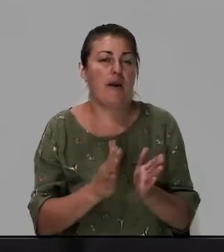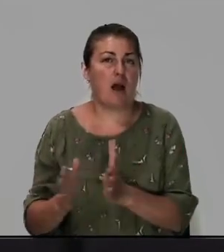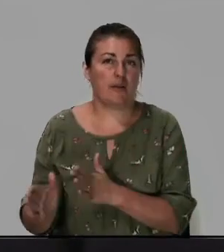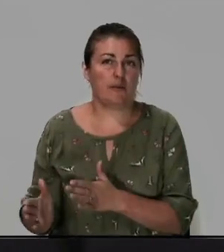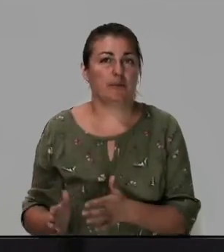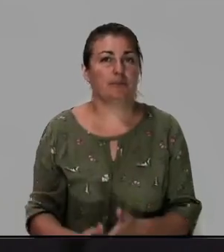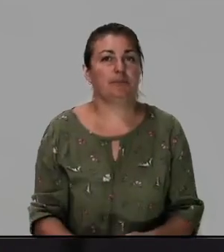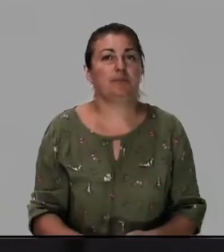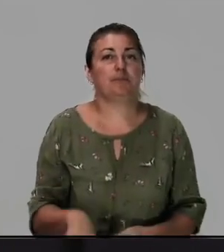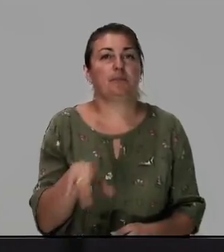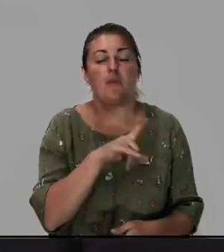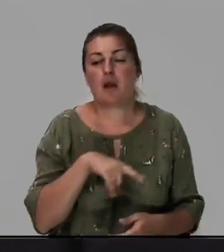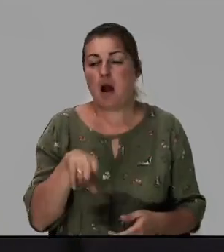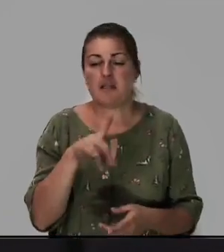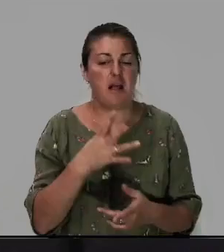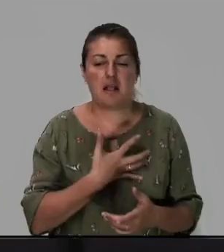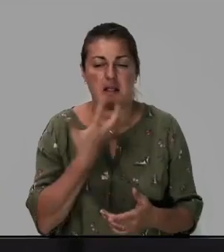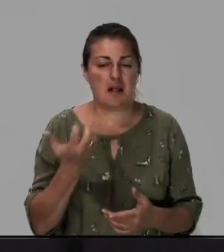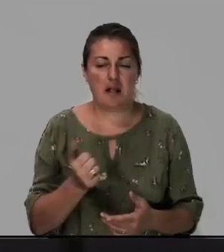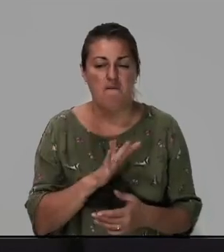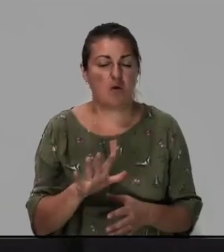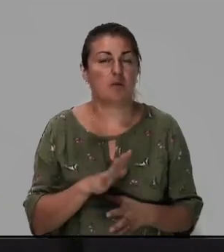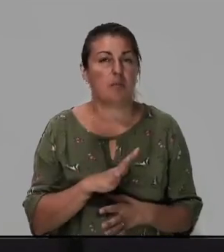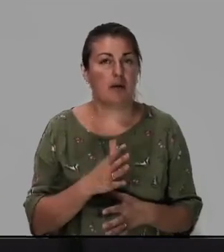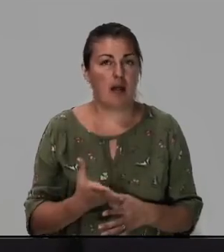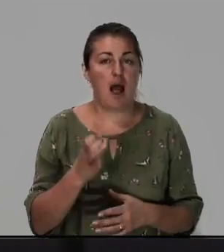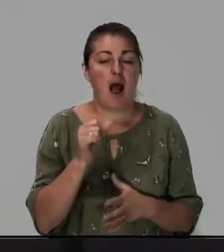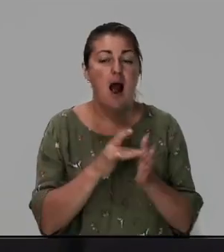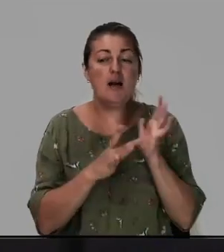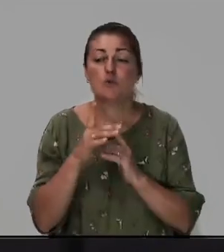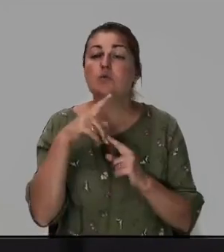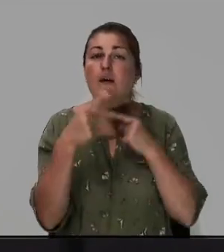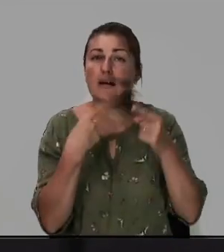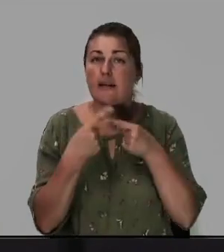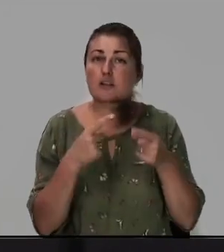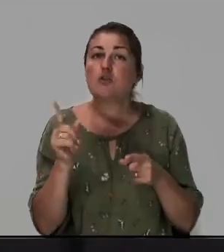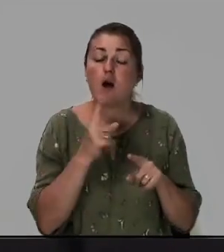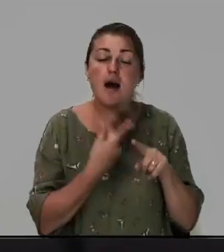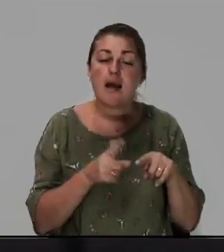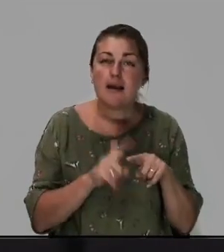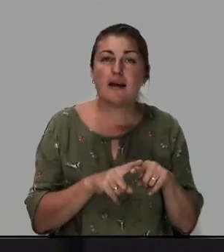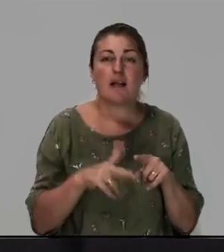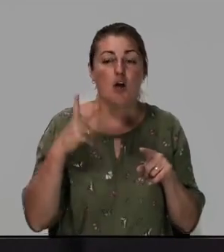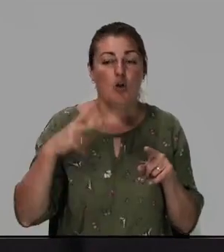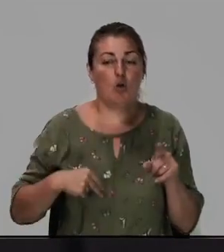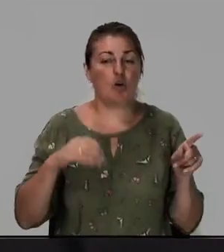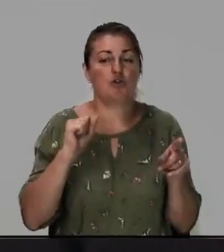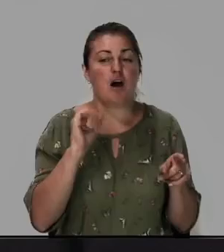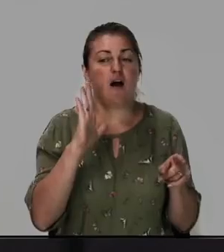и они недовольны были а Иисус говорил что это дочь Авраама